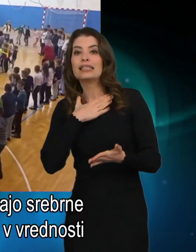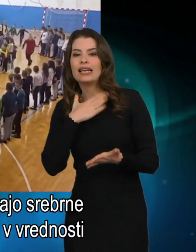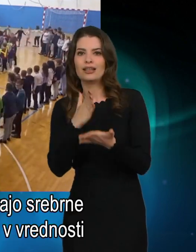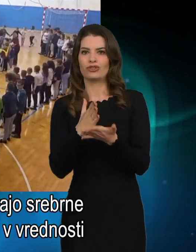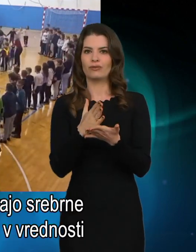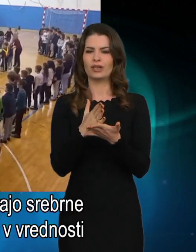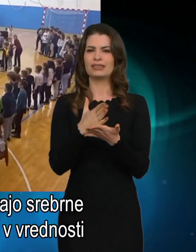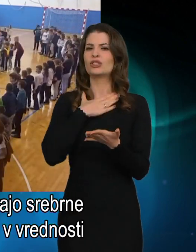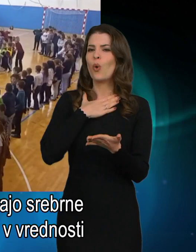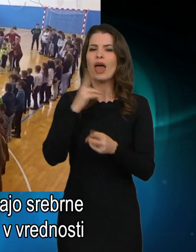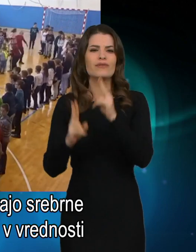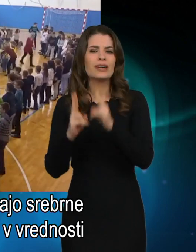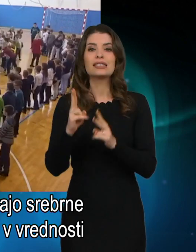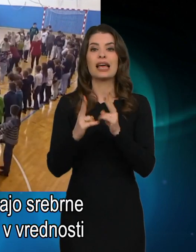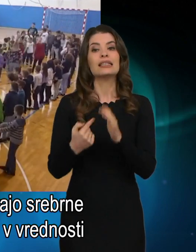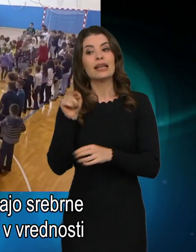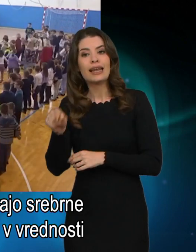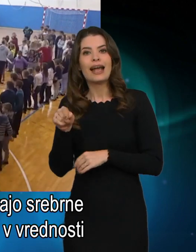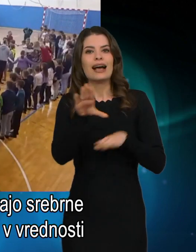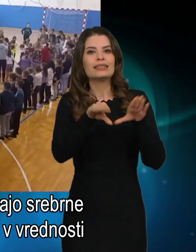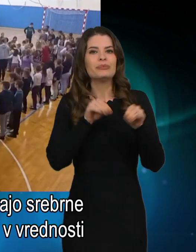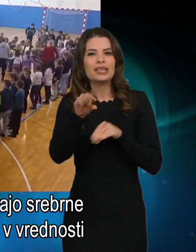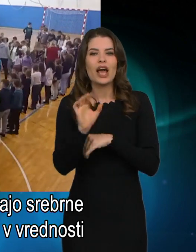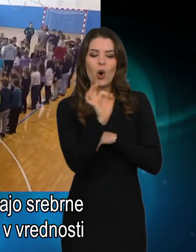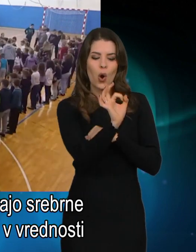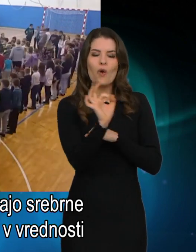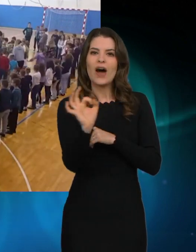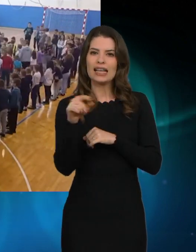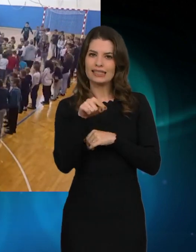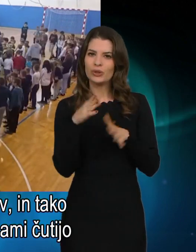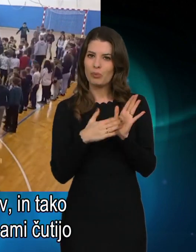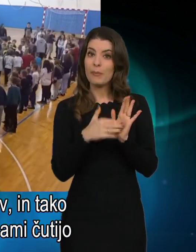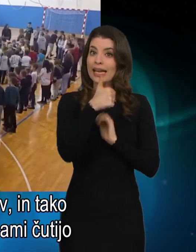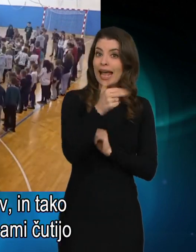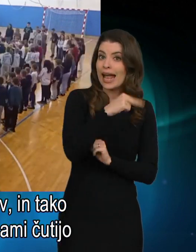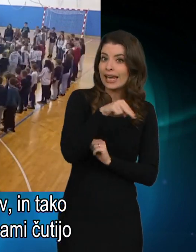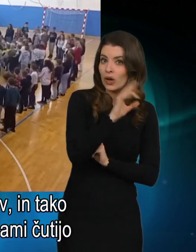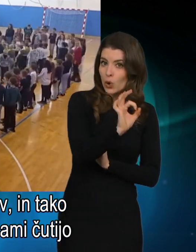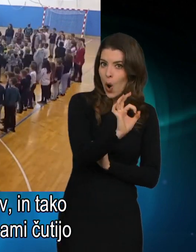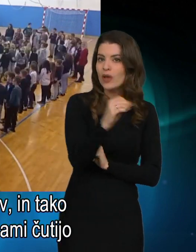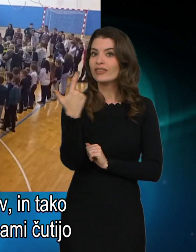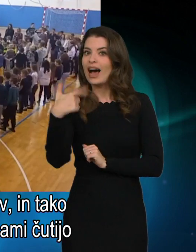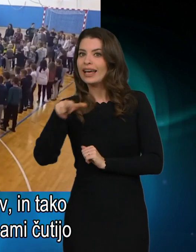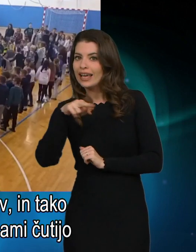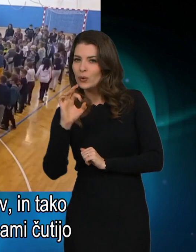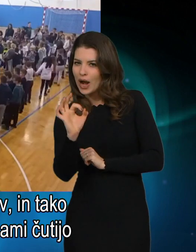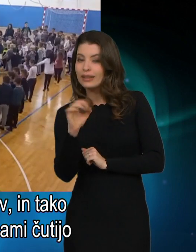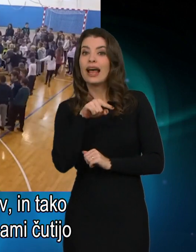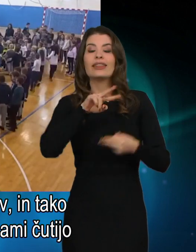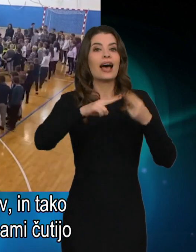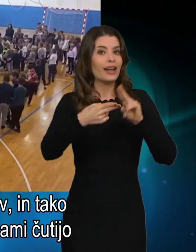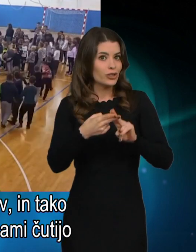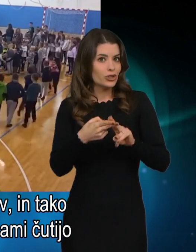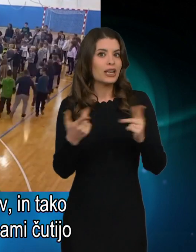za našega junaka zbirajo srebrne kovančke, kar pomenijo vrednosti enega ali dveh evrov in tako pripomorejo